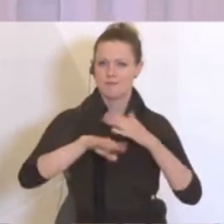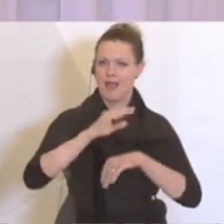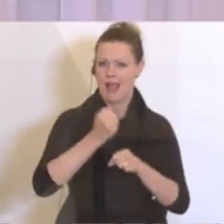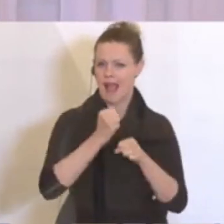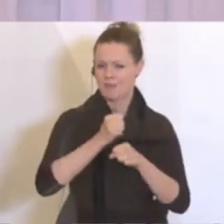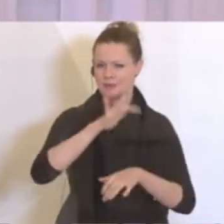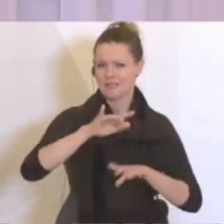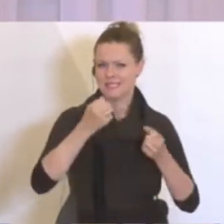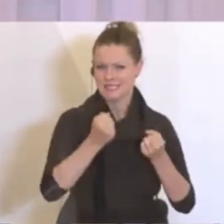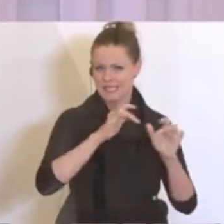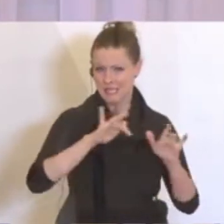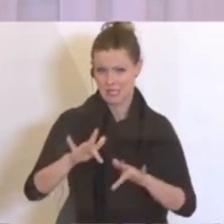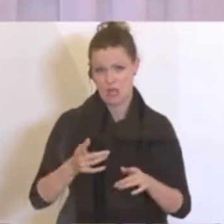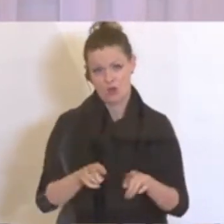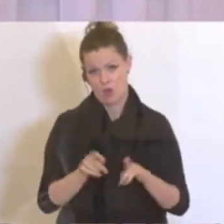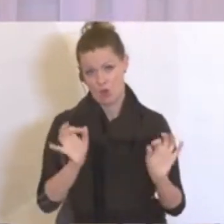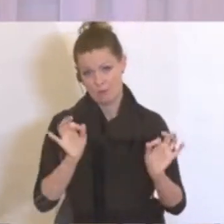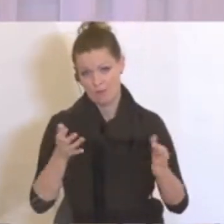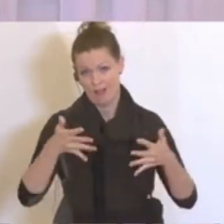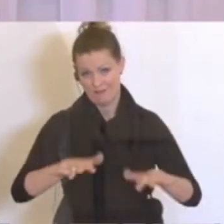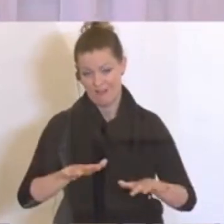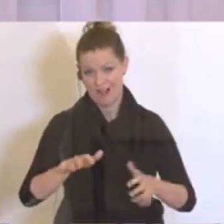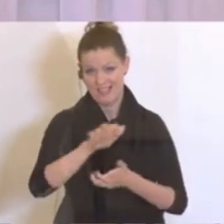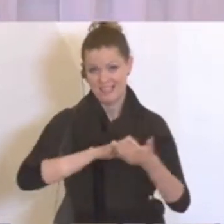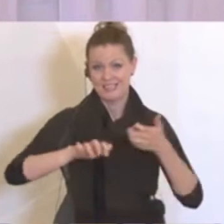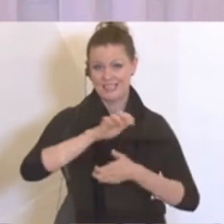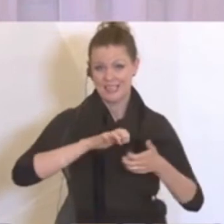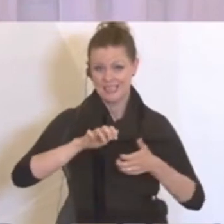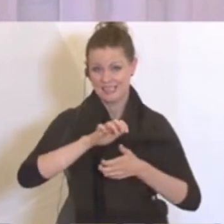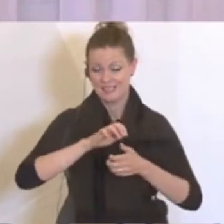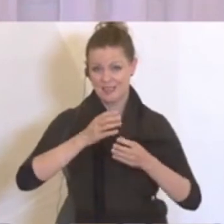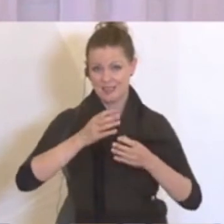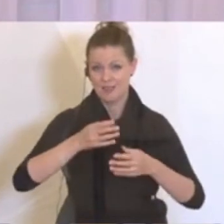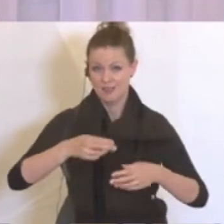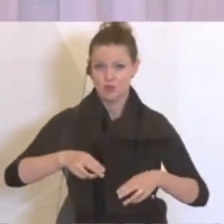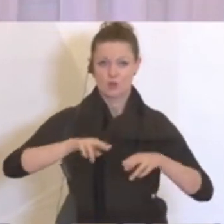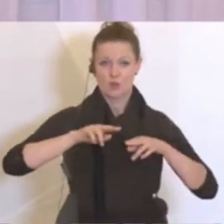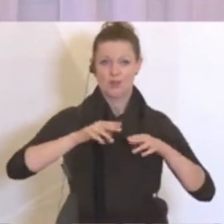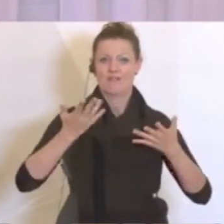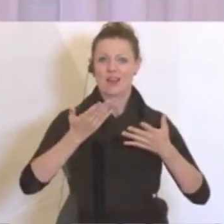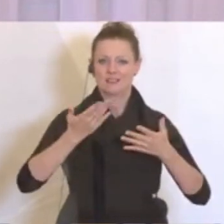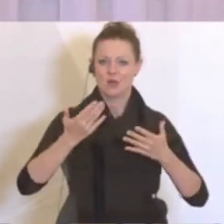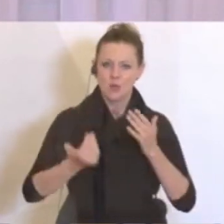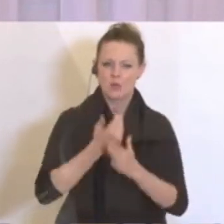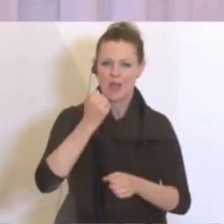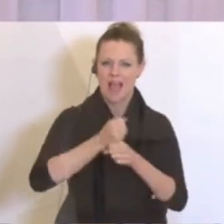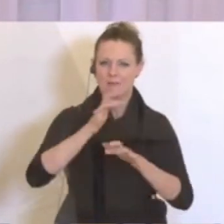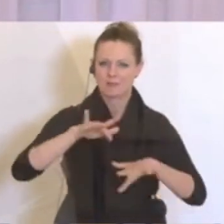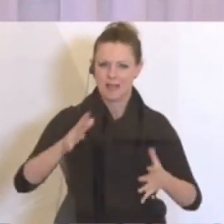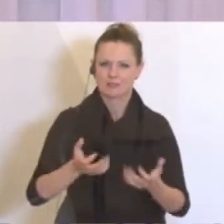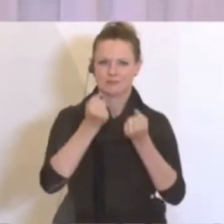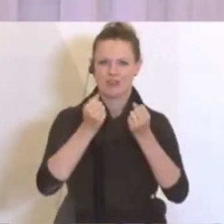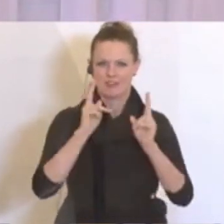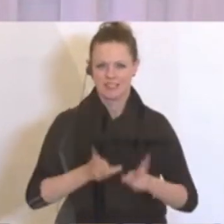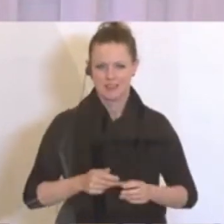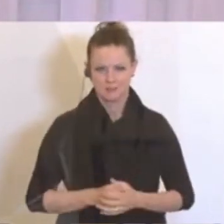gesichert werden und im Idealfall sogar aus der Krise heraus einige oder andere neu entstehen. Vielen Dank. Vielen herzlichen Dank. Nun zu